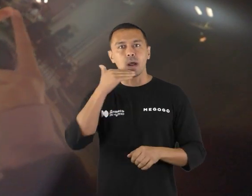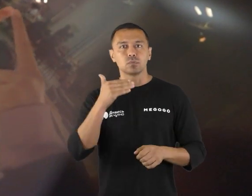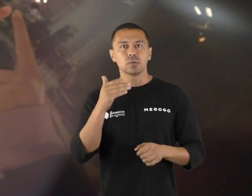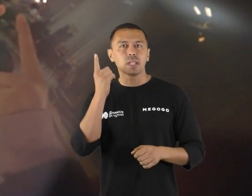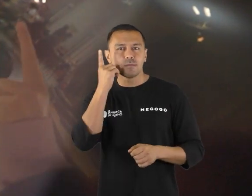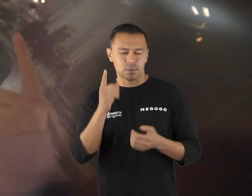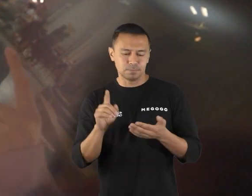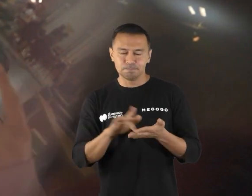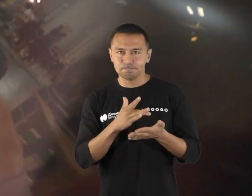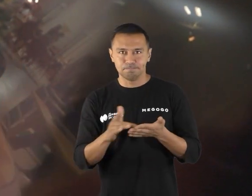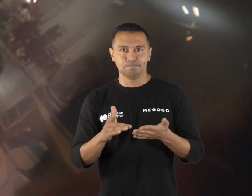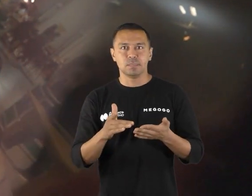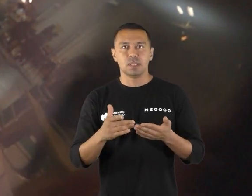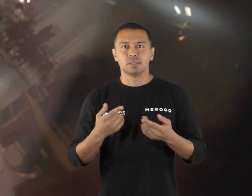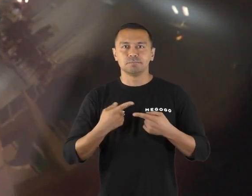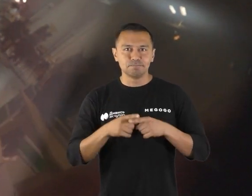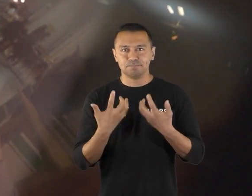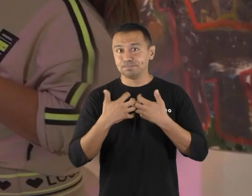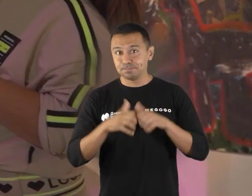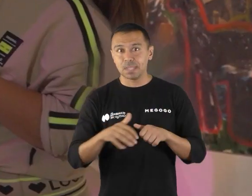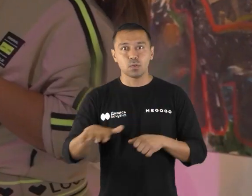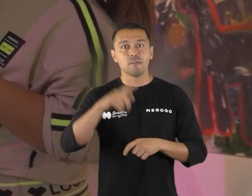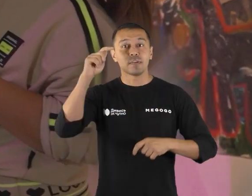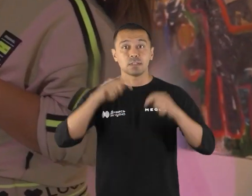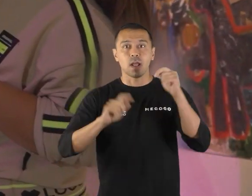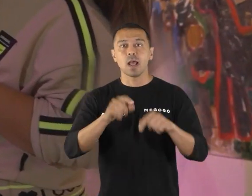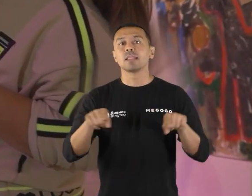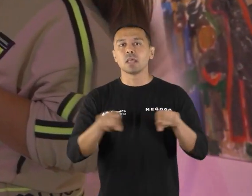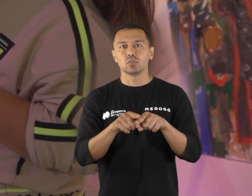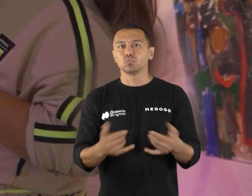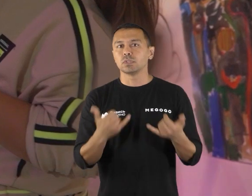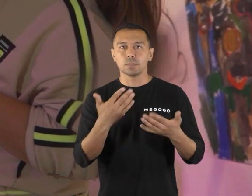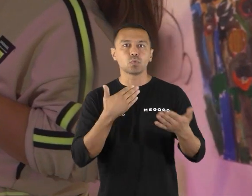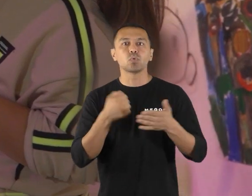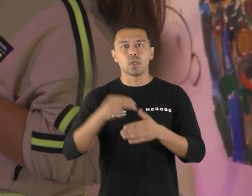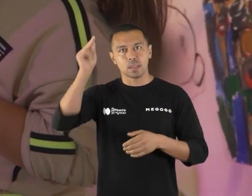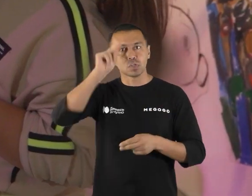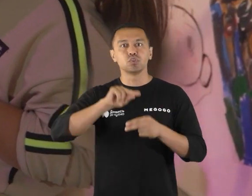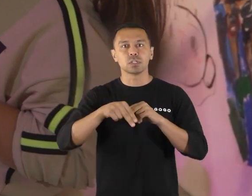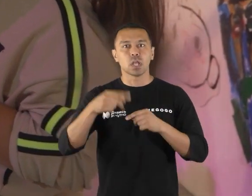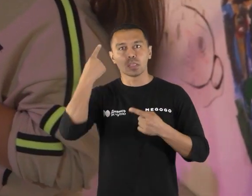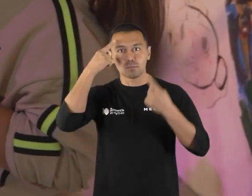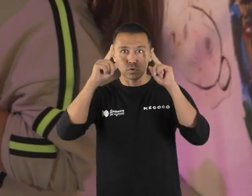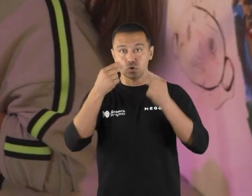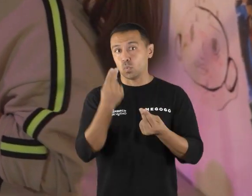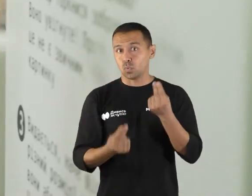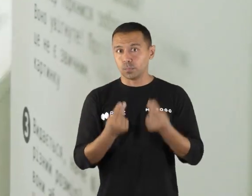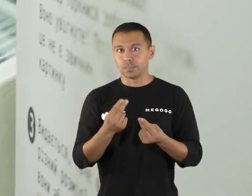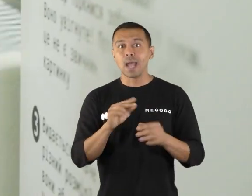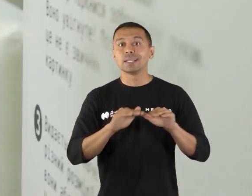гаджетів, еттех-новинок на території фестивалю, а й також сучасні підходи до навчання через творчість та гру.